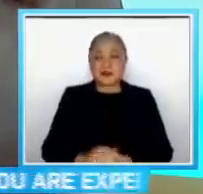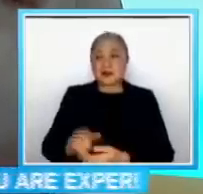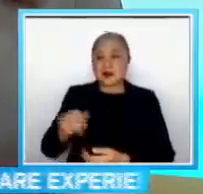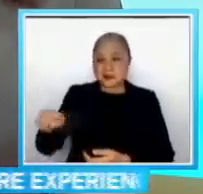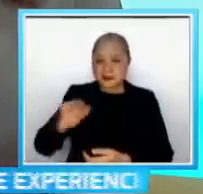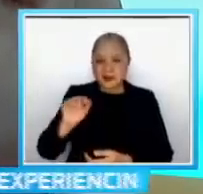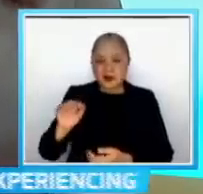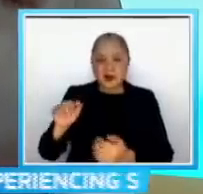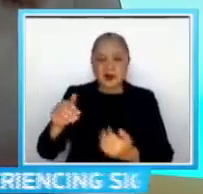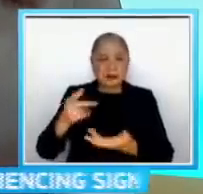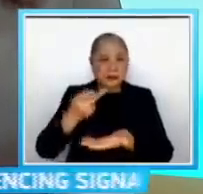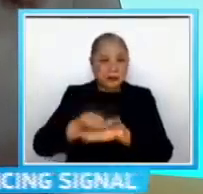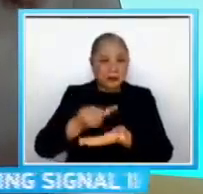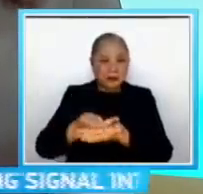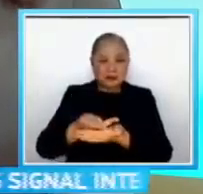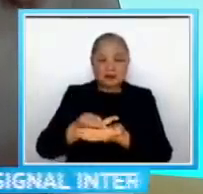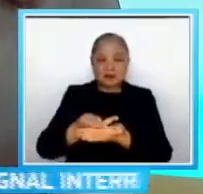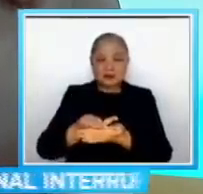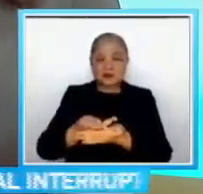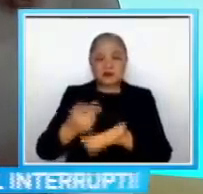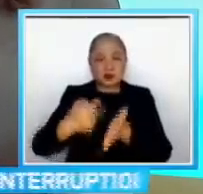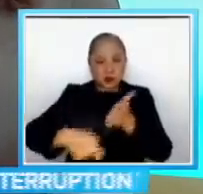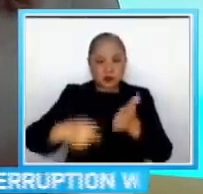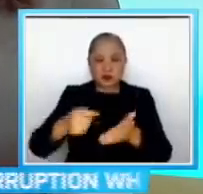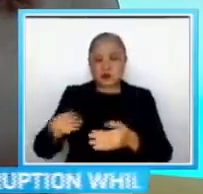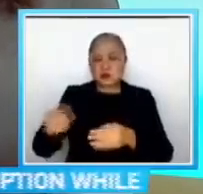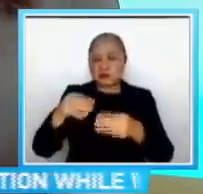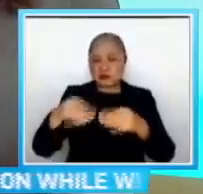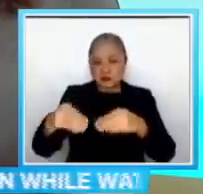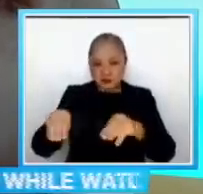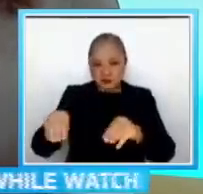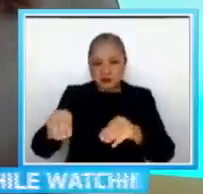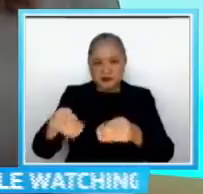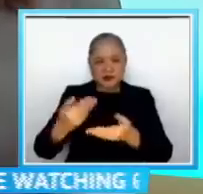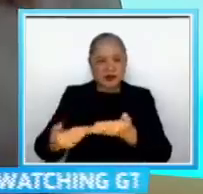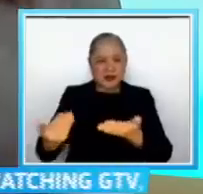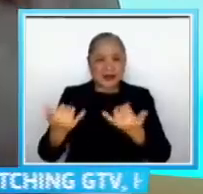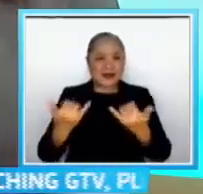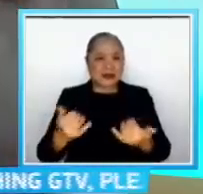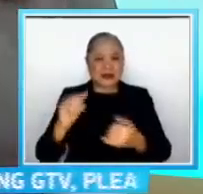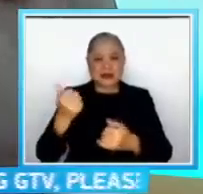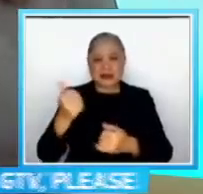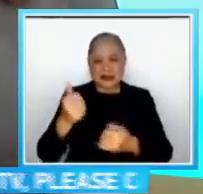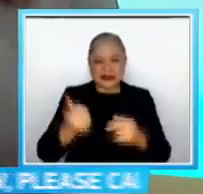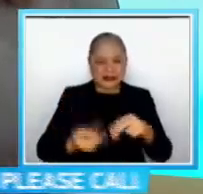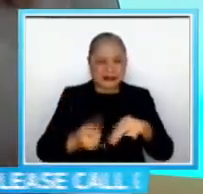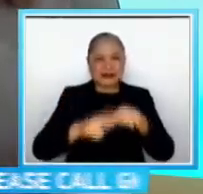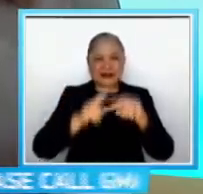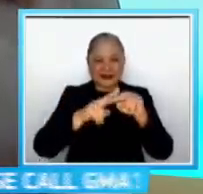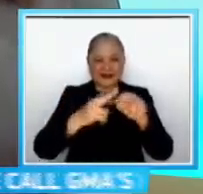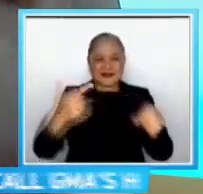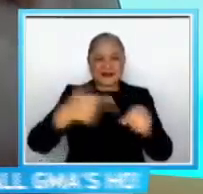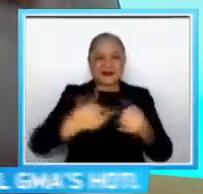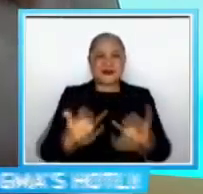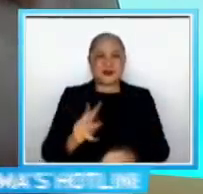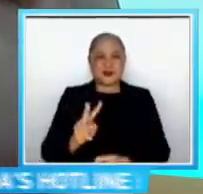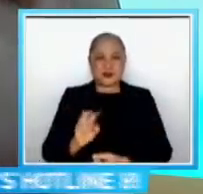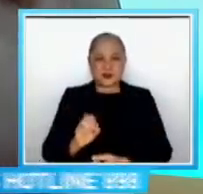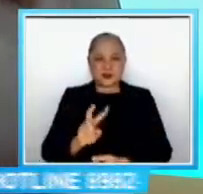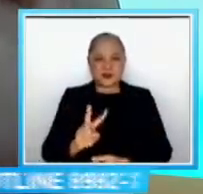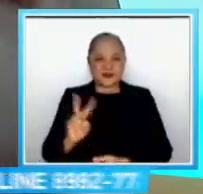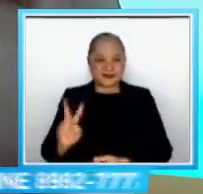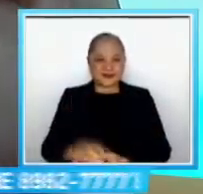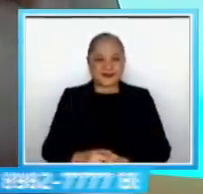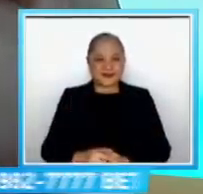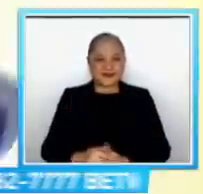presyo ng ilang pangunahing bilihin sa ilang palengke Ngayong ikasampunang oil price hike Ngayong 2022 Balitang hatid ni